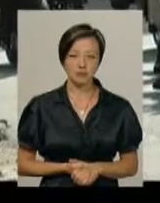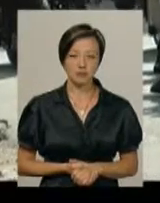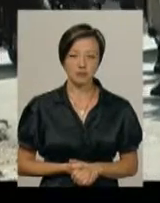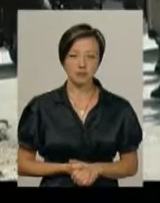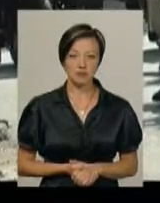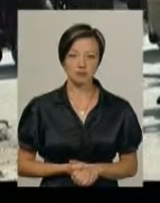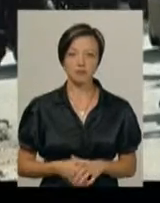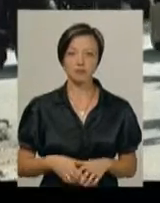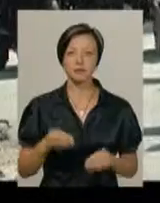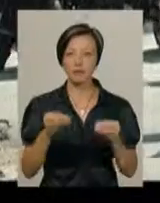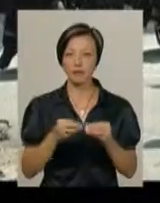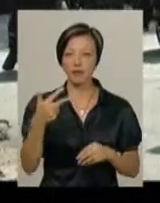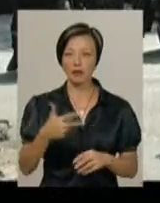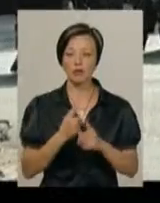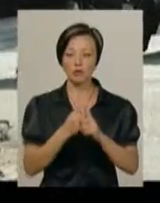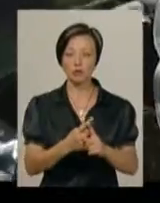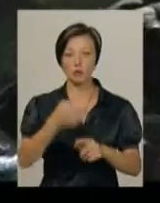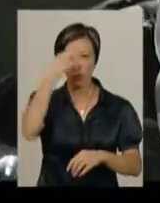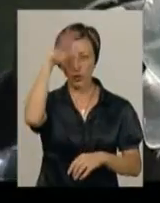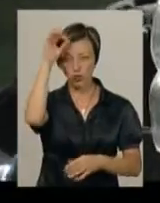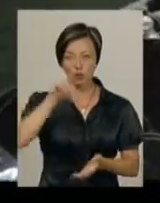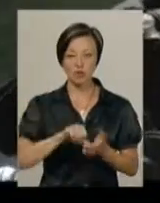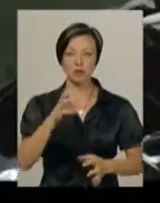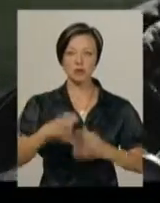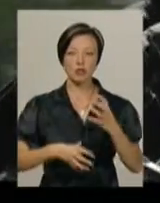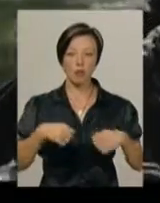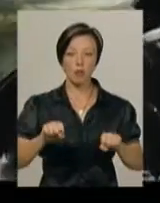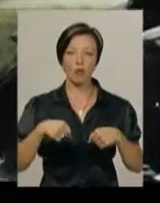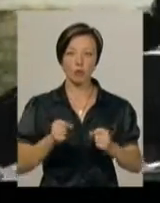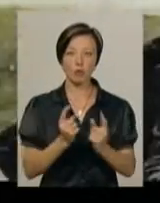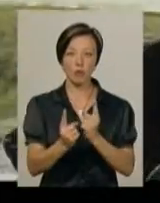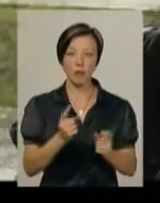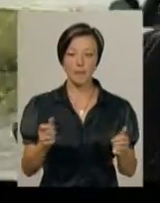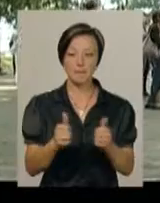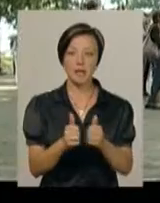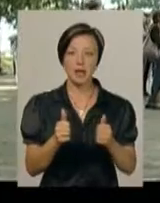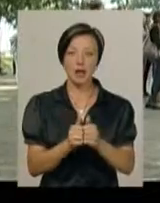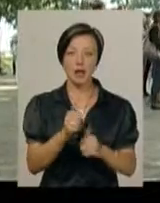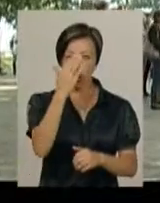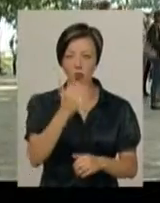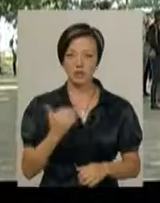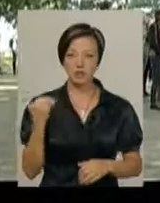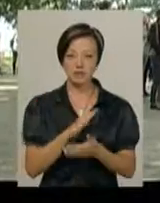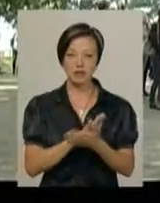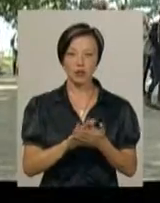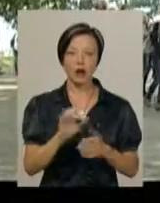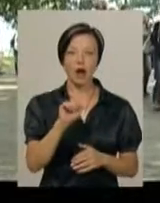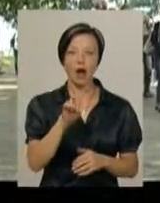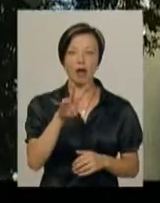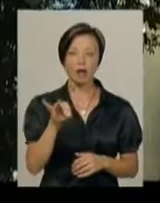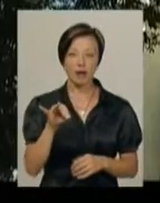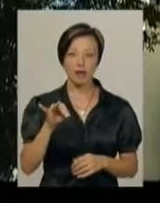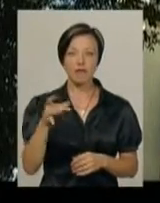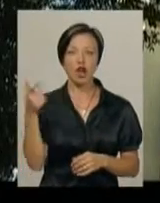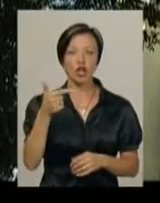О пів на одинадцяту в супроводі поліції учасники міжнародного мотопробігу під'їхали до костелу Святої Анни, що в мікрорайоні Гречани – Хмельницького.